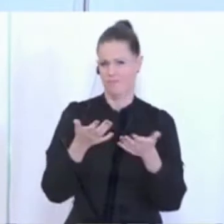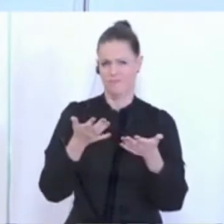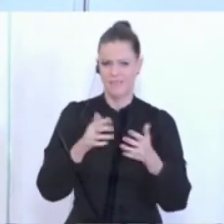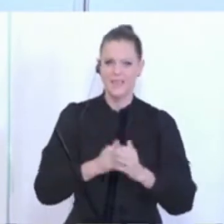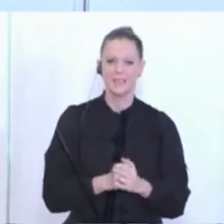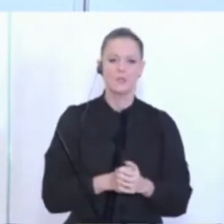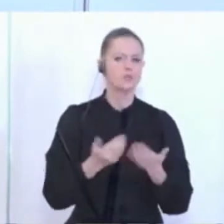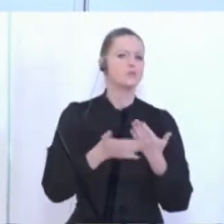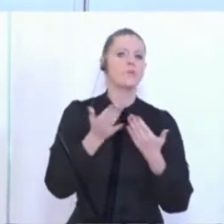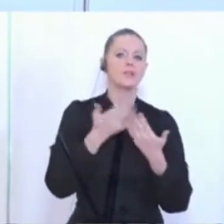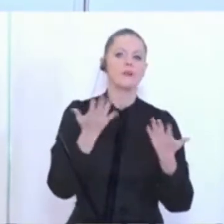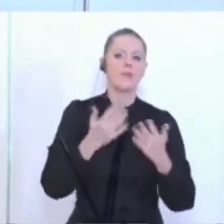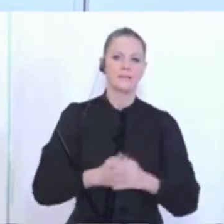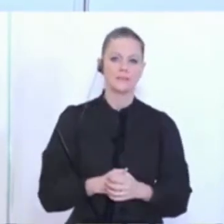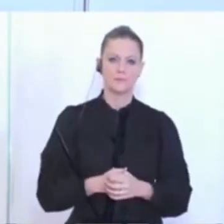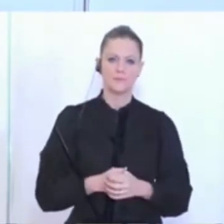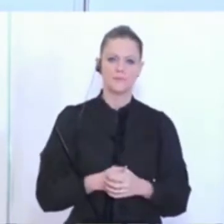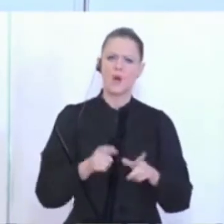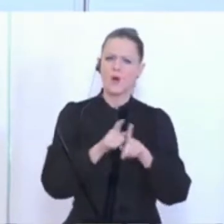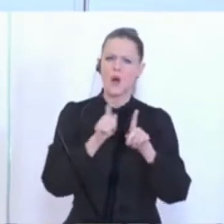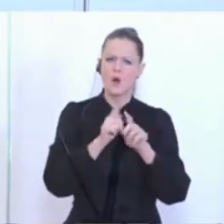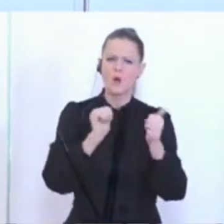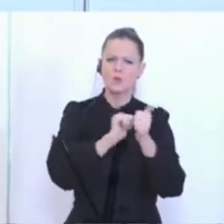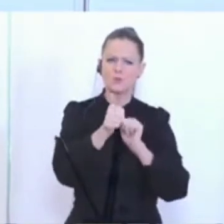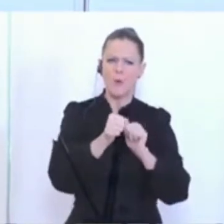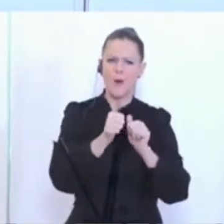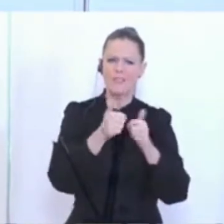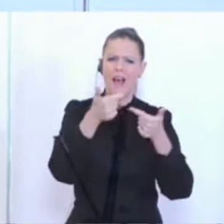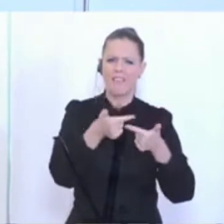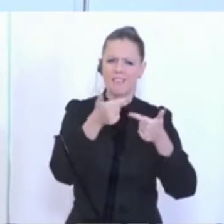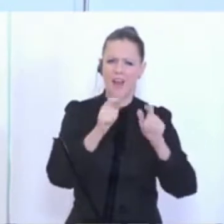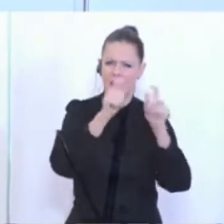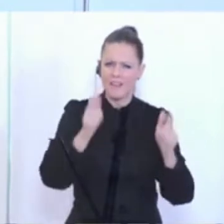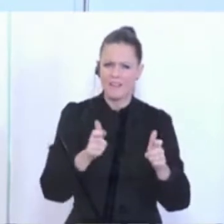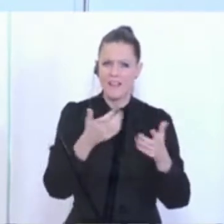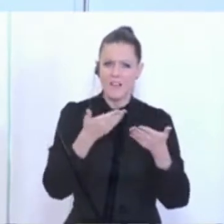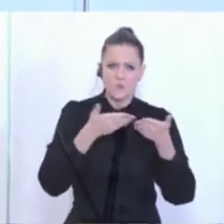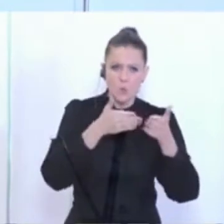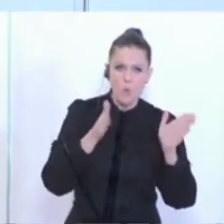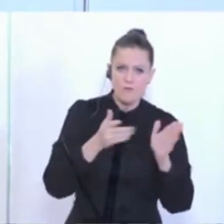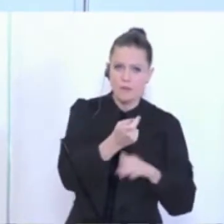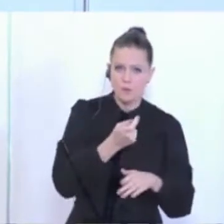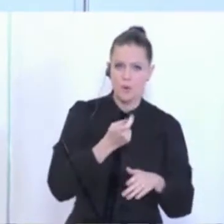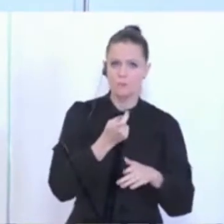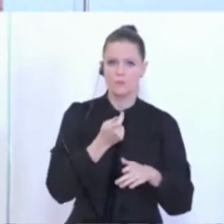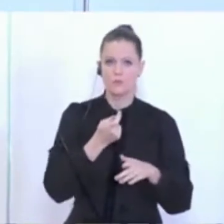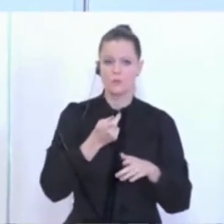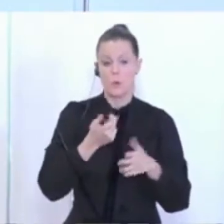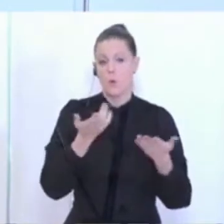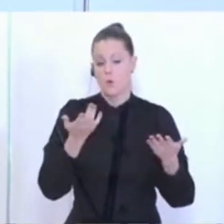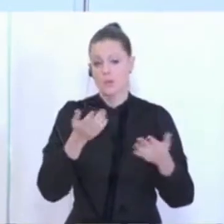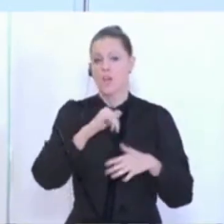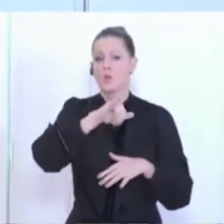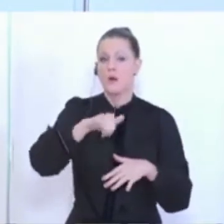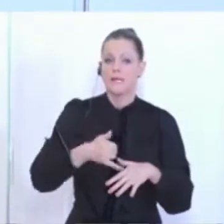kann das sein? Und was für Sportanlagen werden jetzt hier geöffnet, beziehungsweise, wenn Sie es